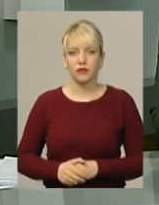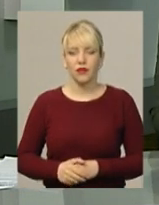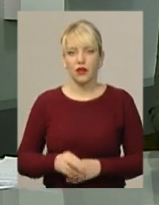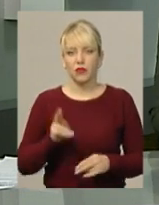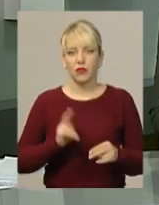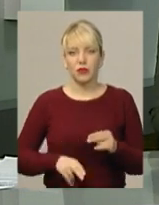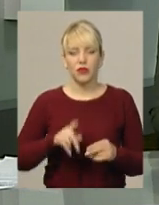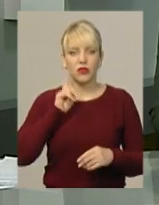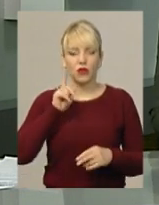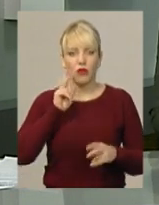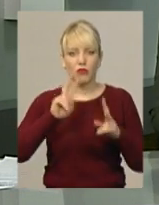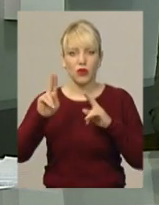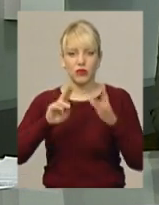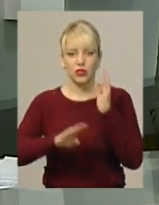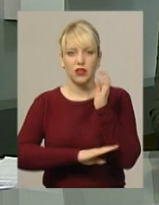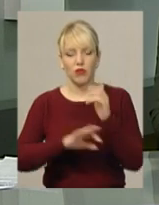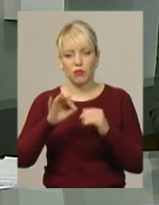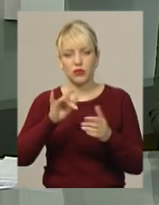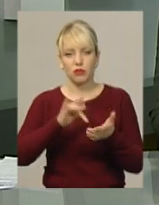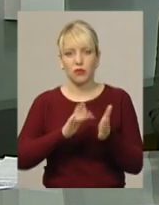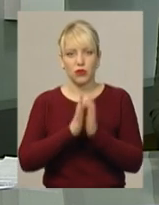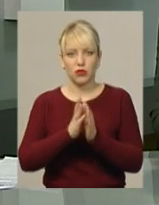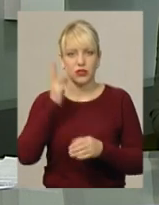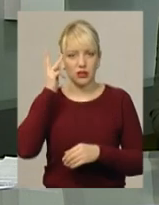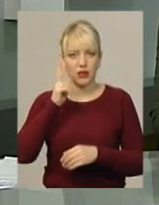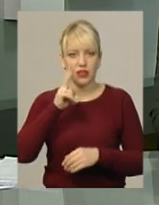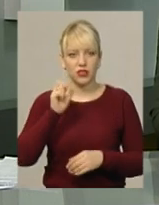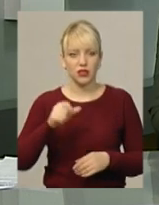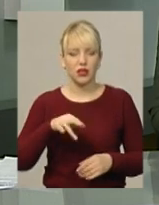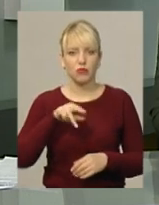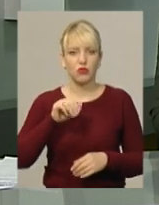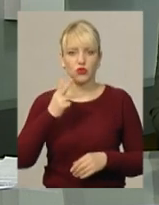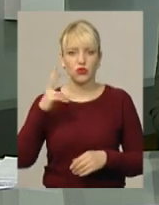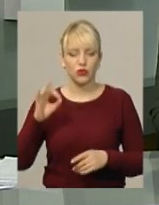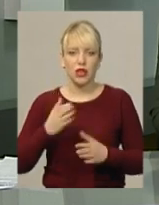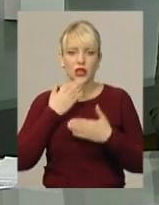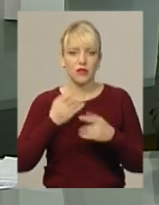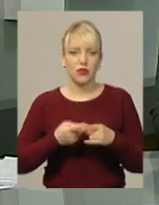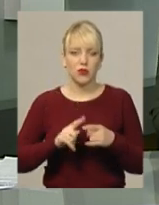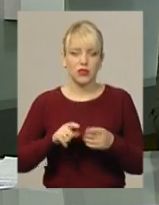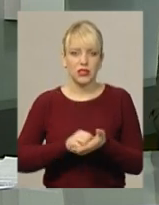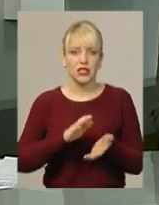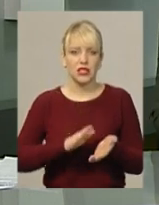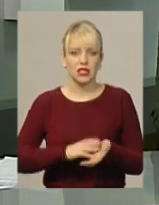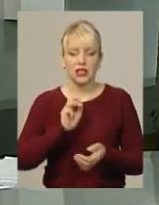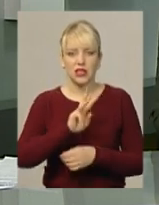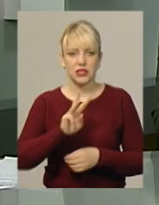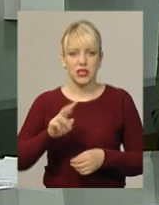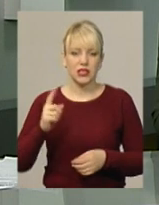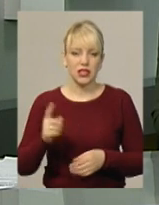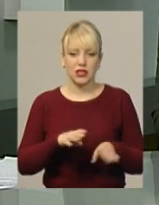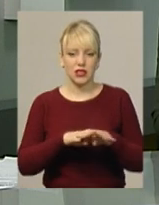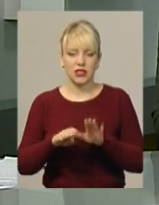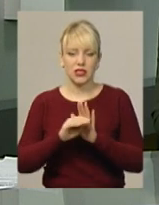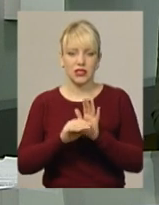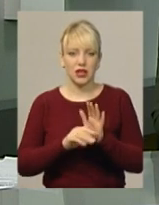Припинити омолодження дерев в обласному центрі просить хмельничанка Вікторія Опушко. Звернення про це вона зареєструвала на сайті єдиної системи